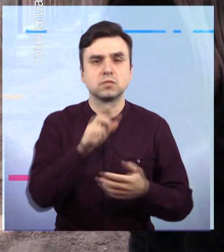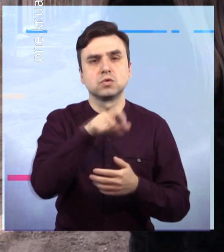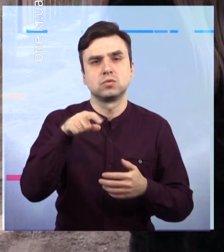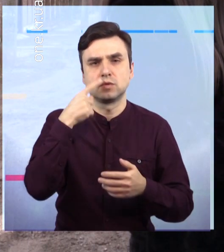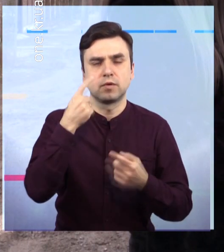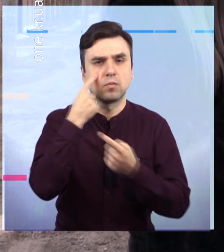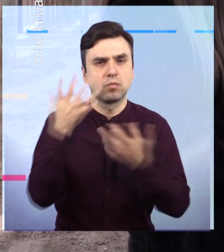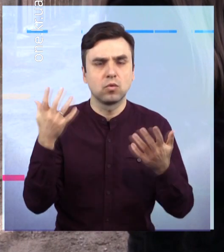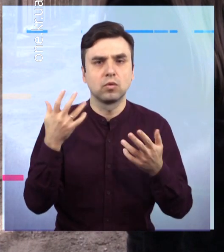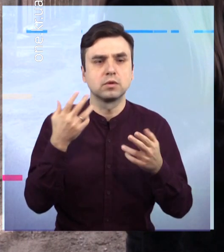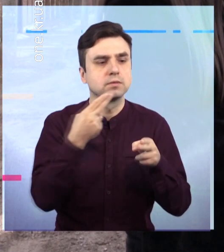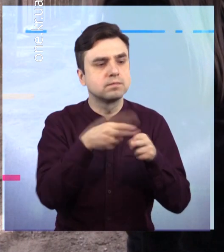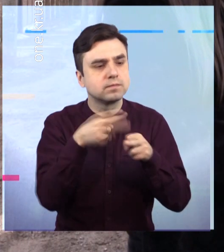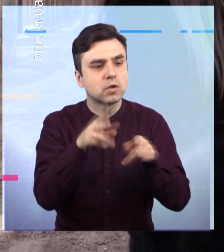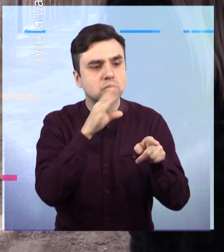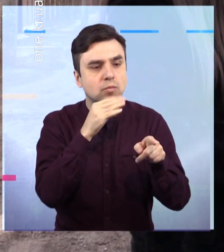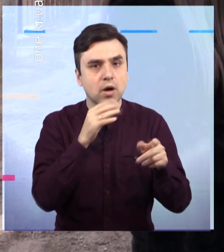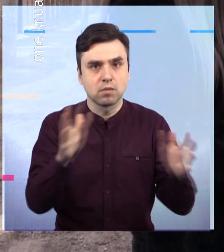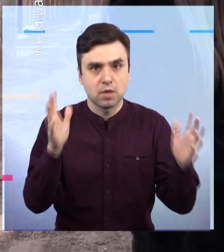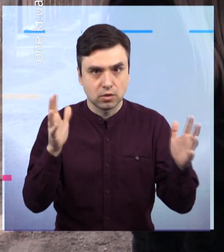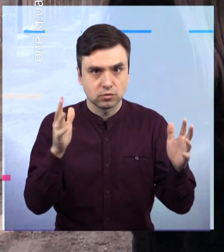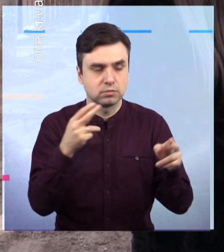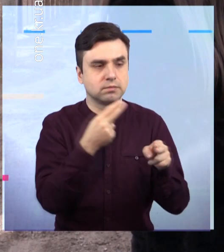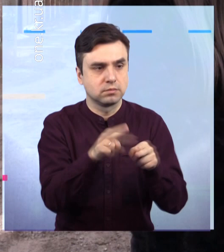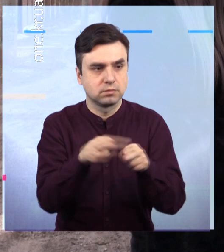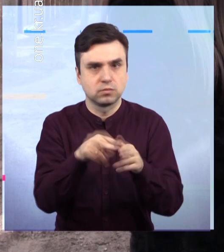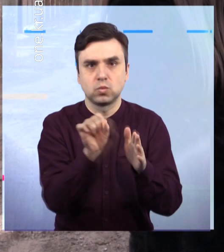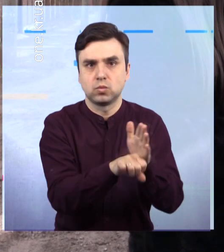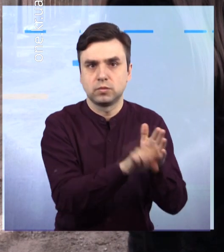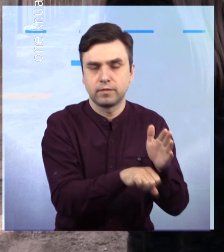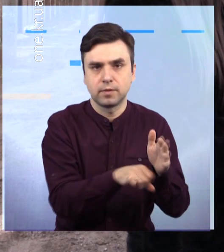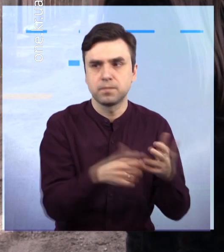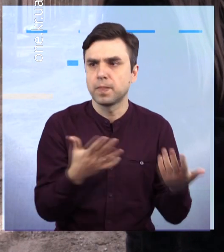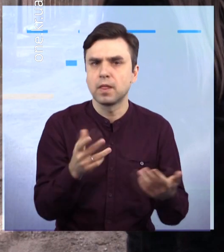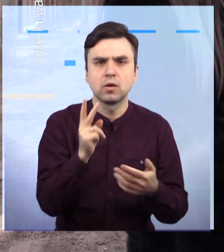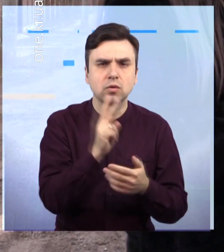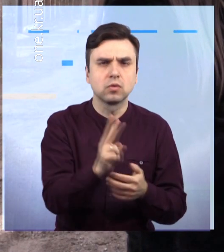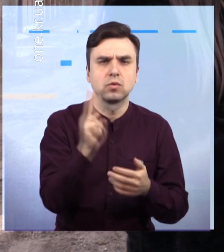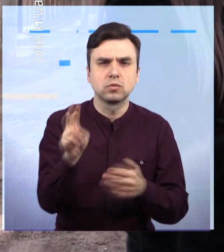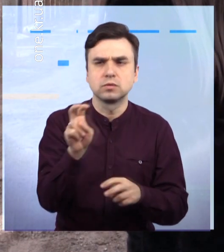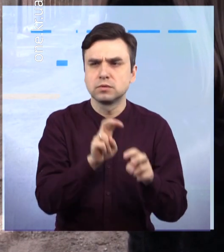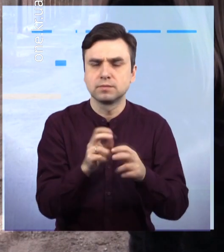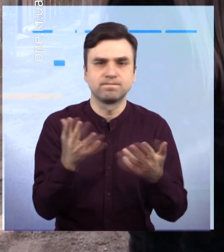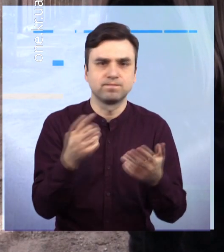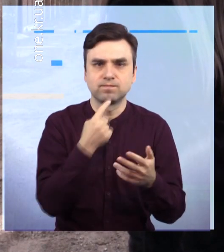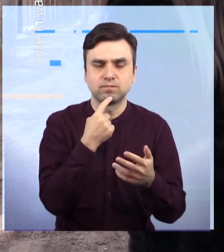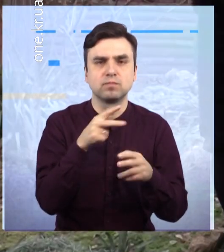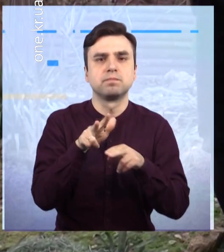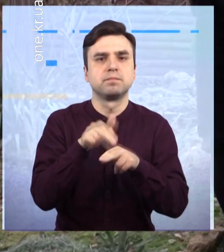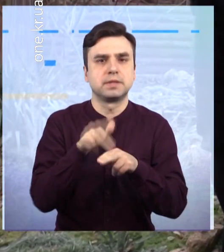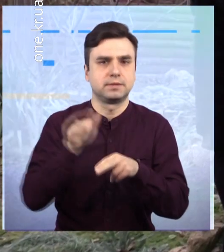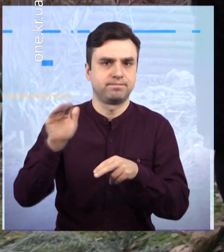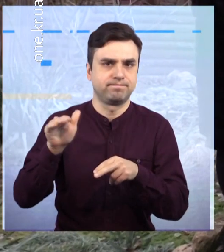нікому не мешаємо. Собаки наші знаходяться тільки на території нашого участку. Вони не вігають, вони не кусають.